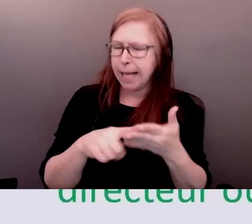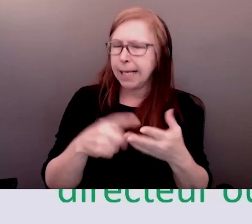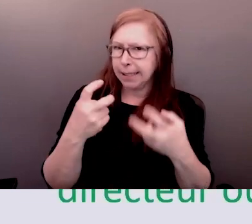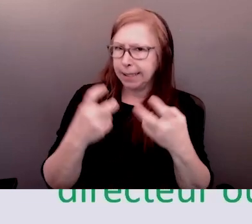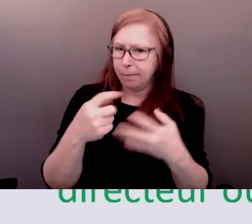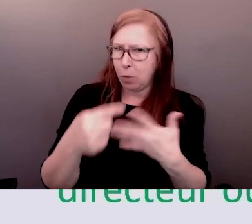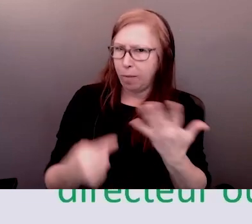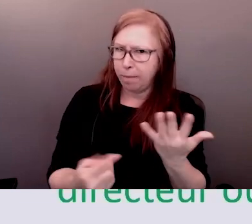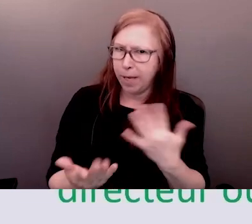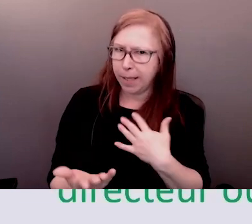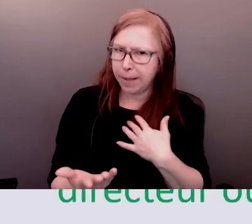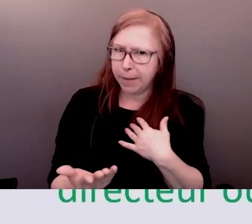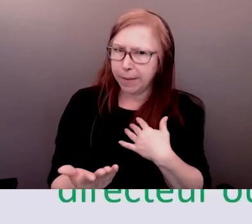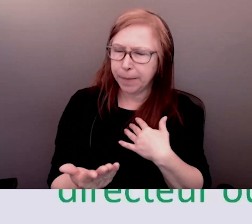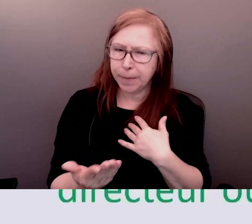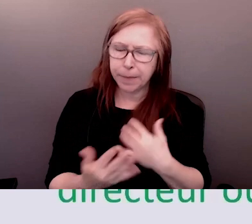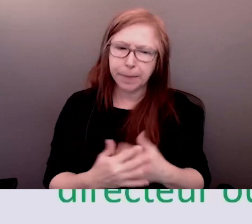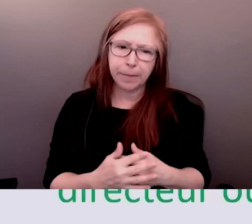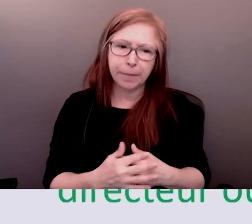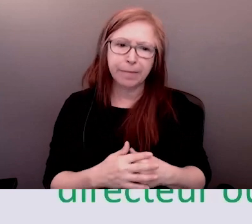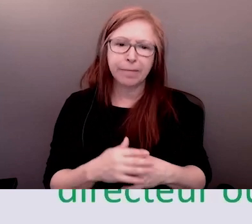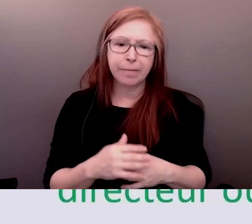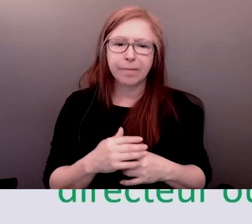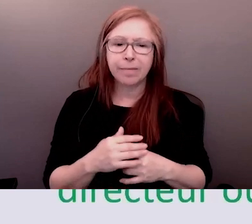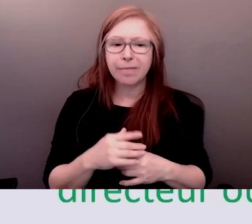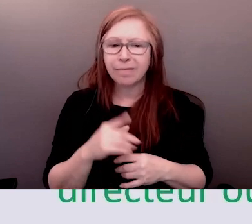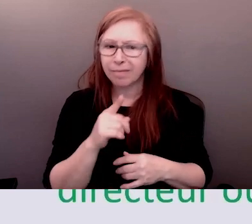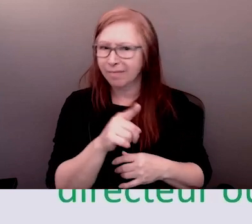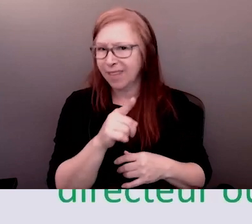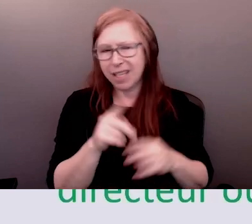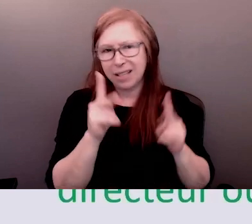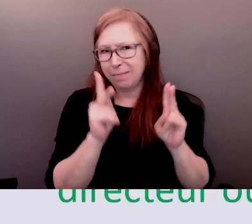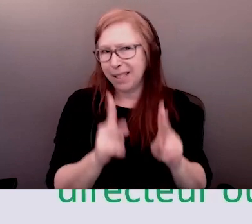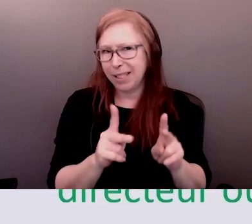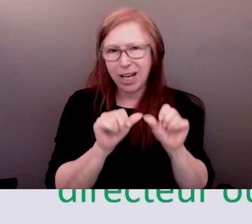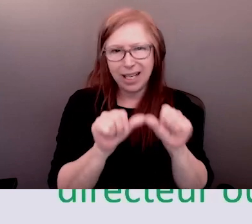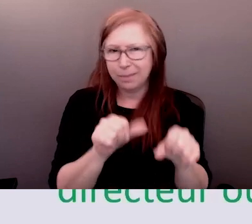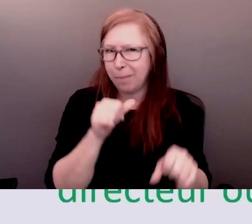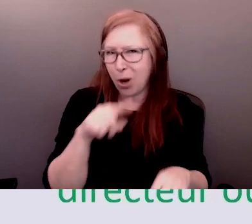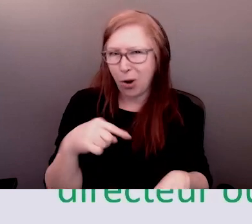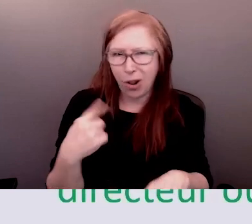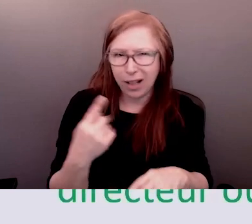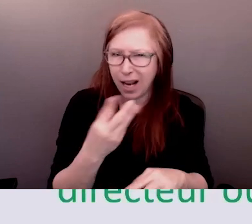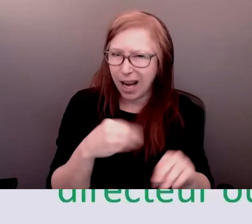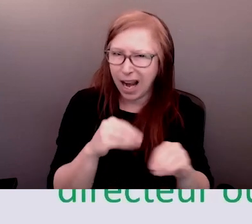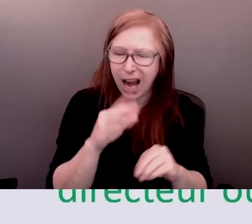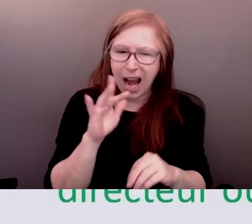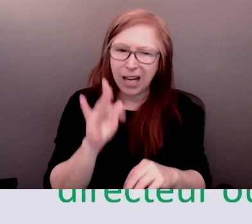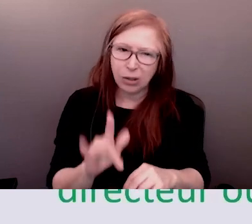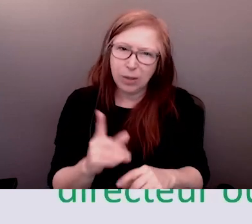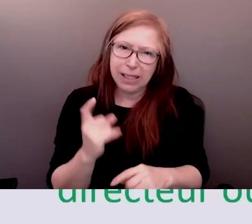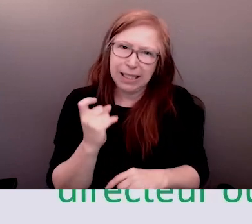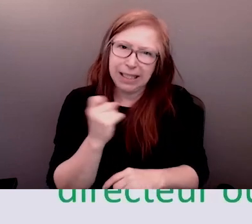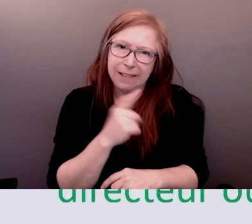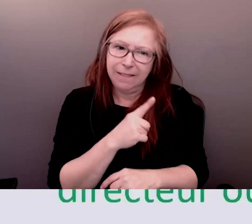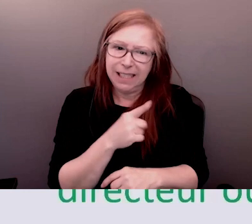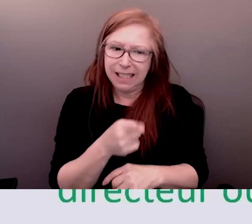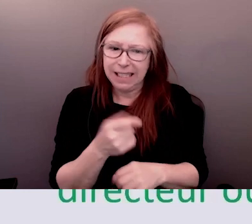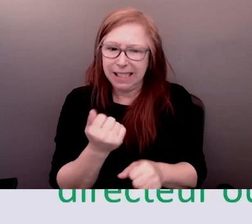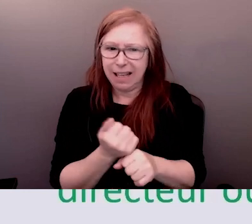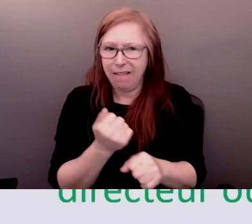que cela est peut-être plus complexe il s'agit des intentions là et cette fois on vous propose